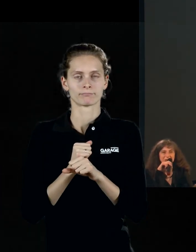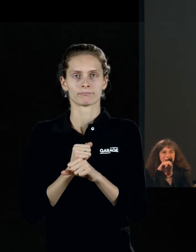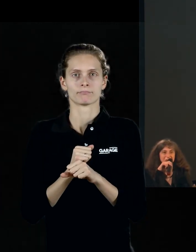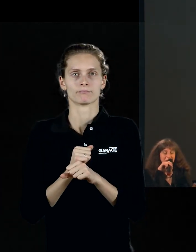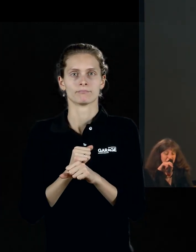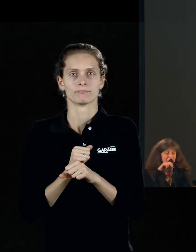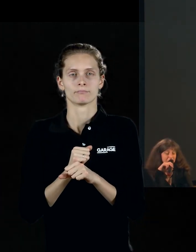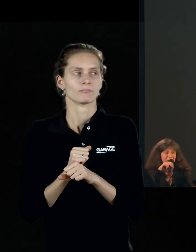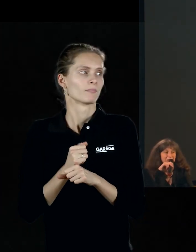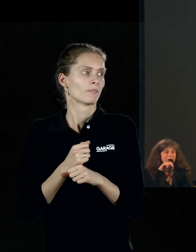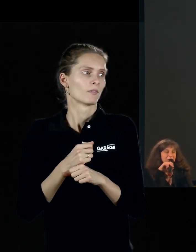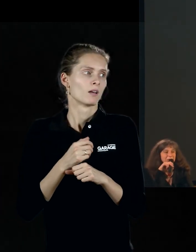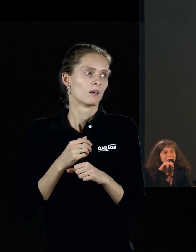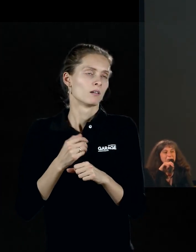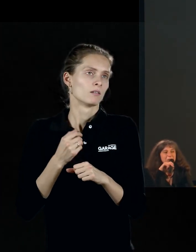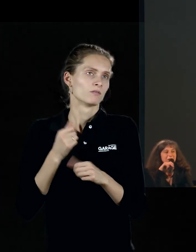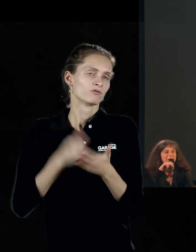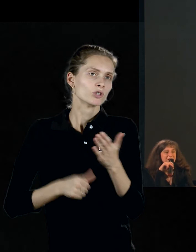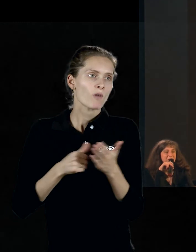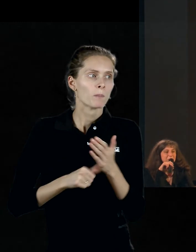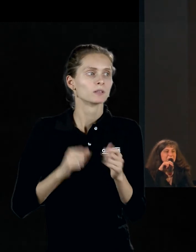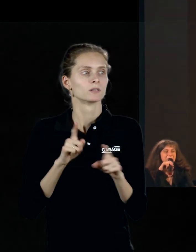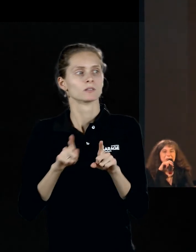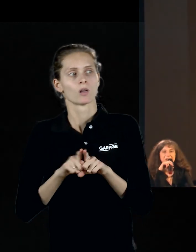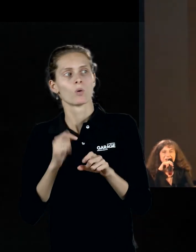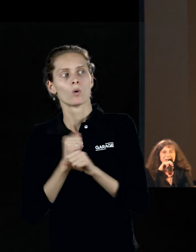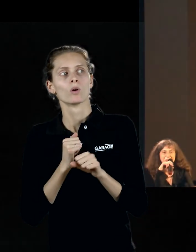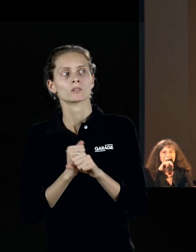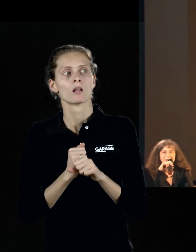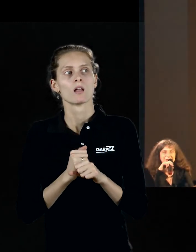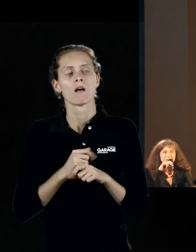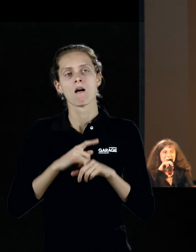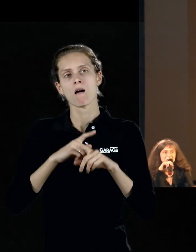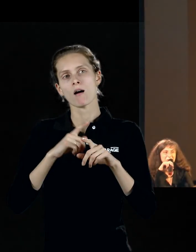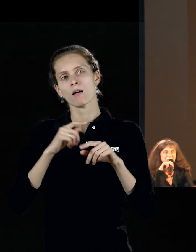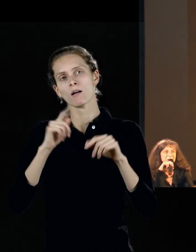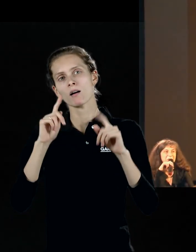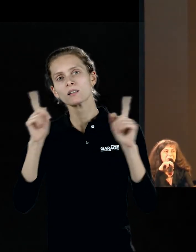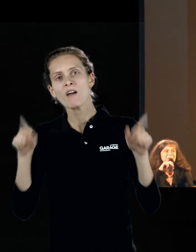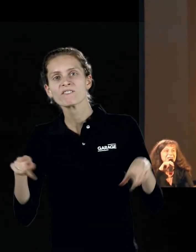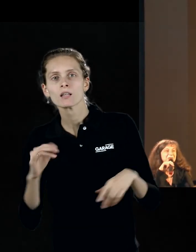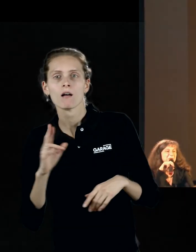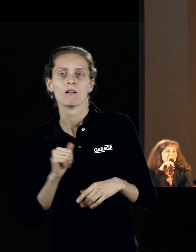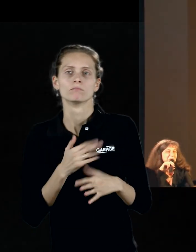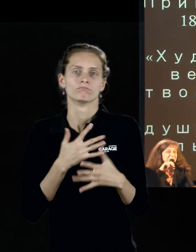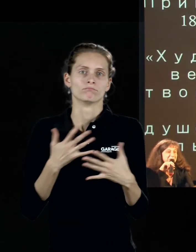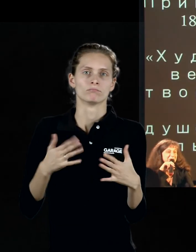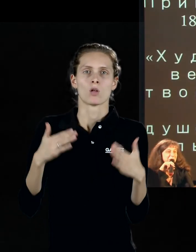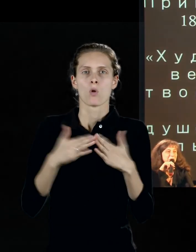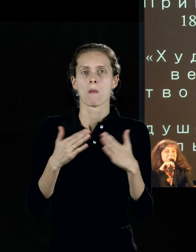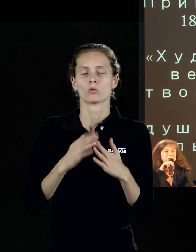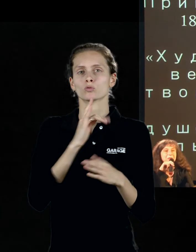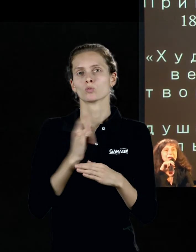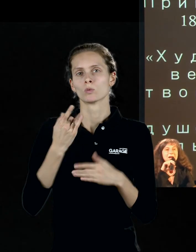делал как в живописи и в графике. Вот такой автопортрет, марионетка-автопортрет, которая тоже в этом домашнем театре кукольном